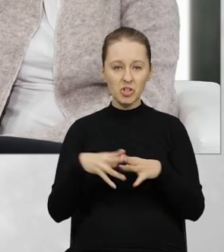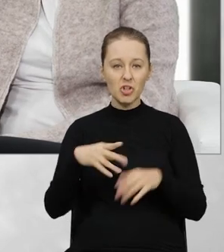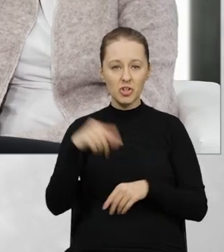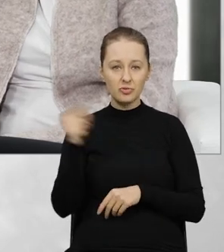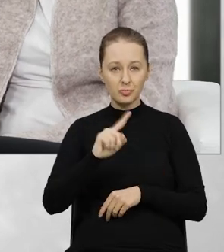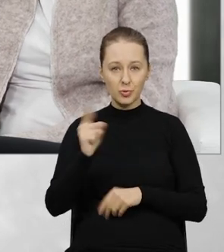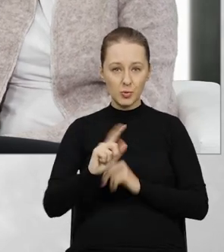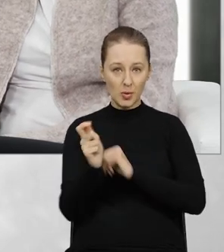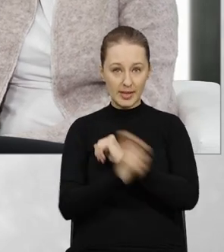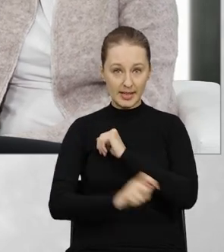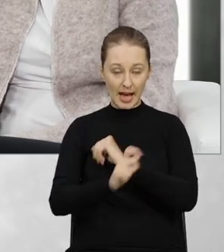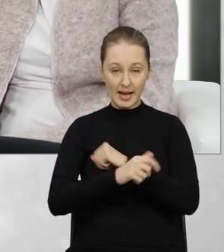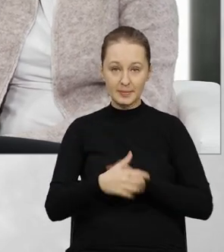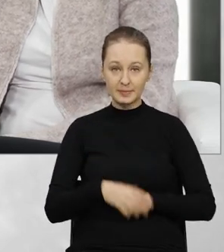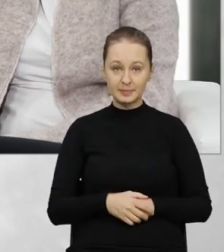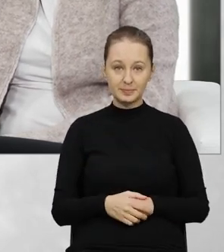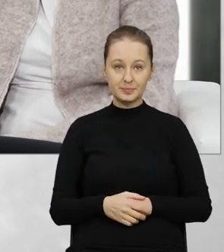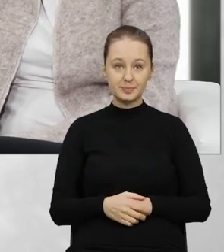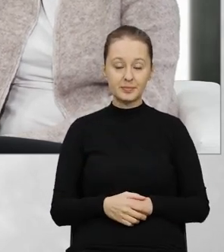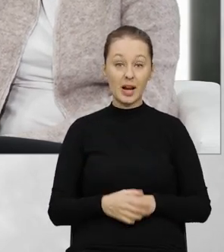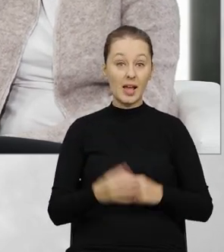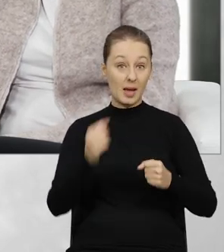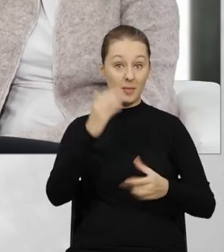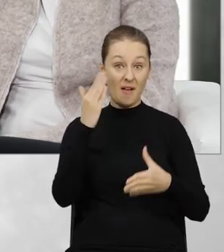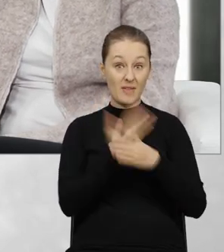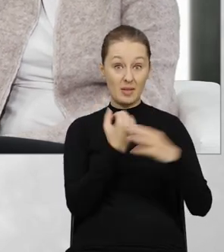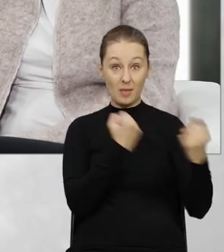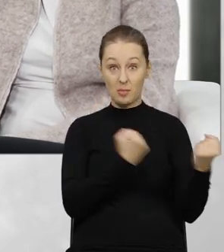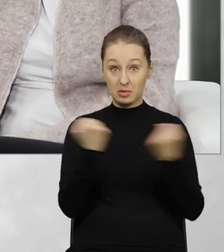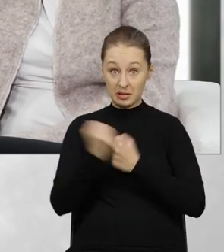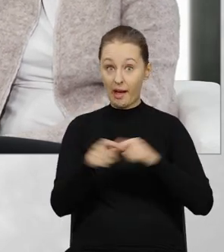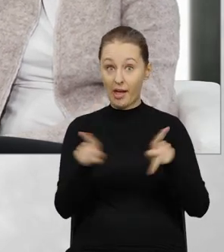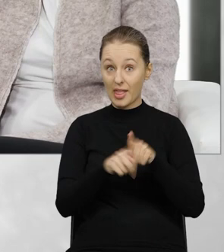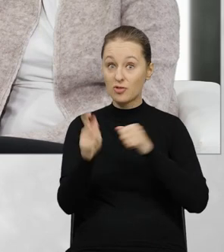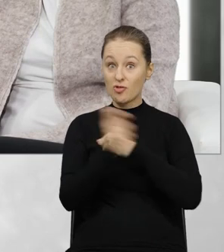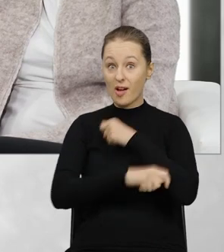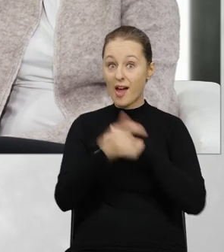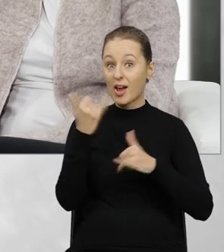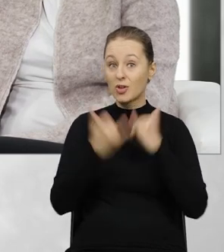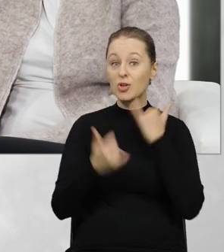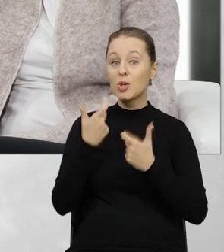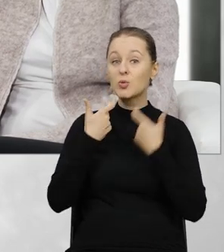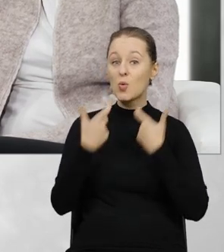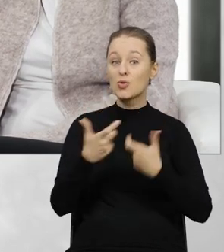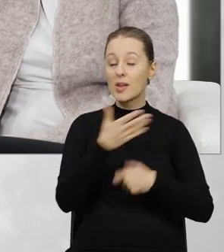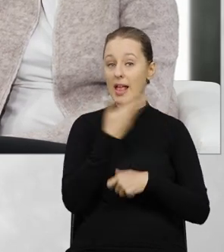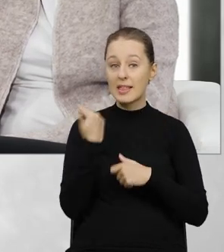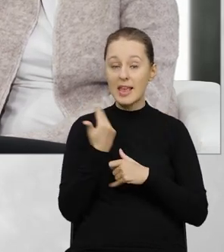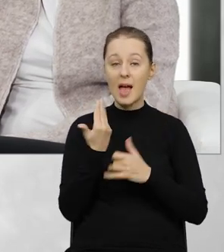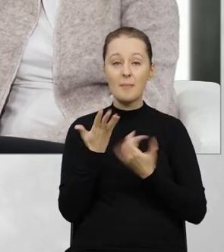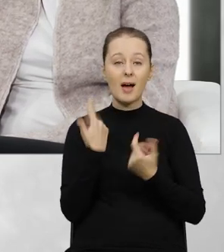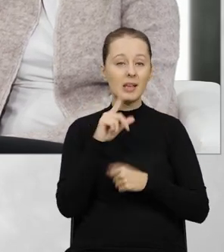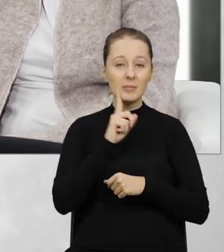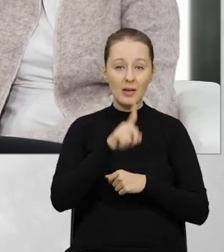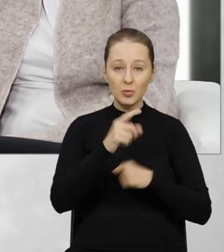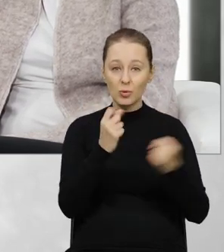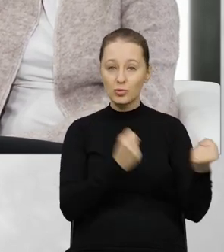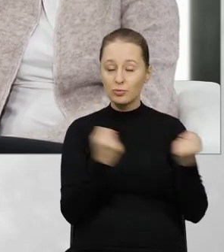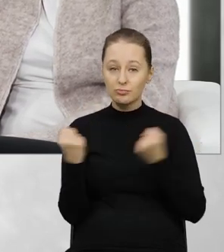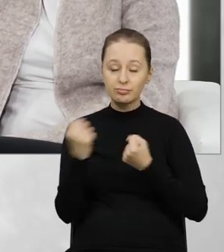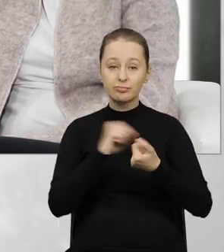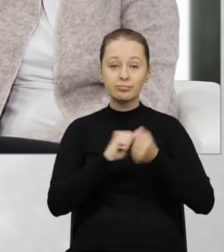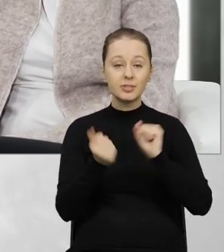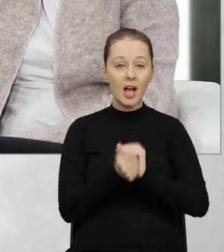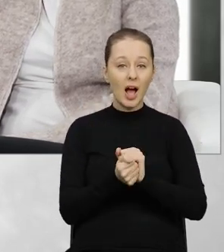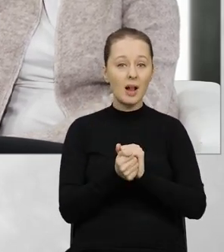kary. W odniesieniu do przewoźnika również przewidziana jest kara za brak zgłoszenia, za nieprawidłowości w